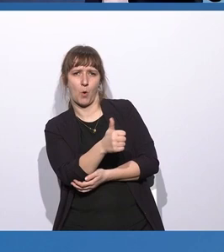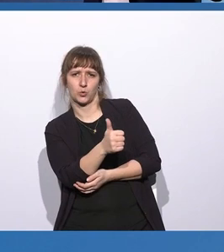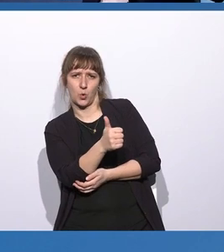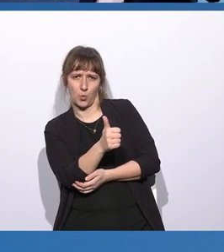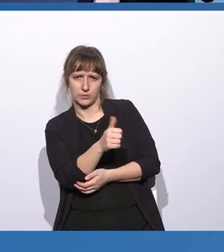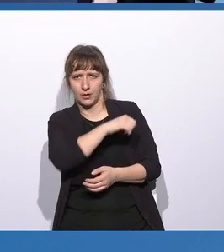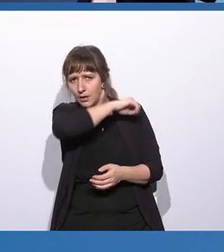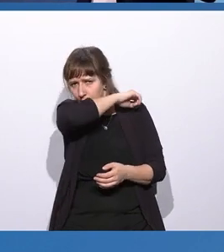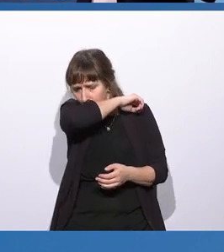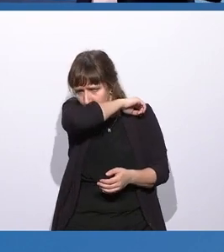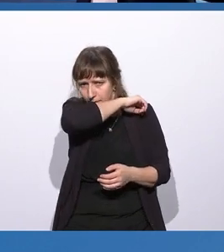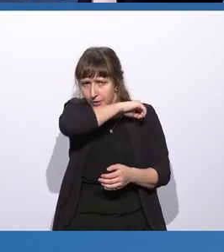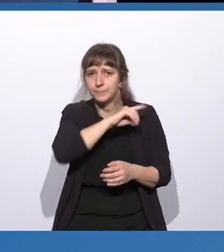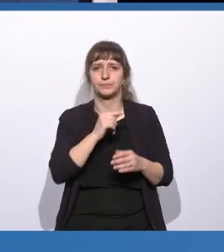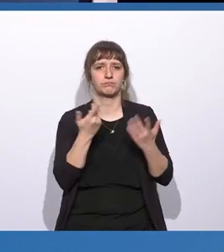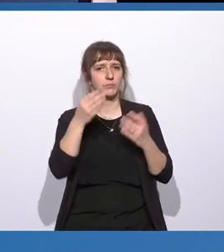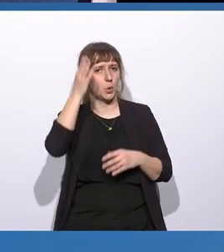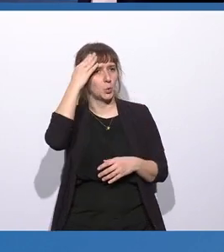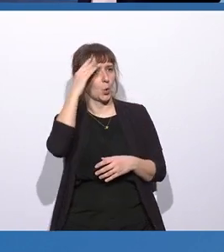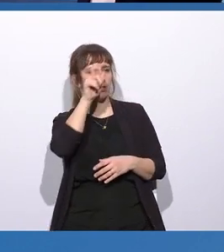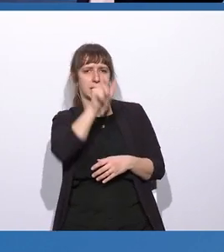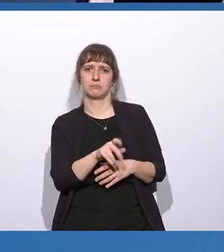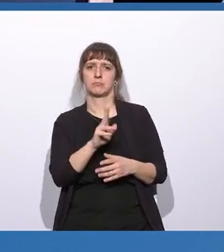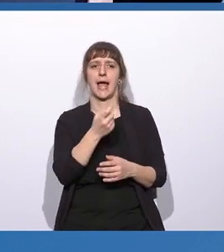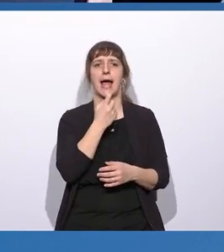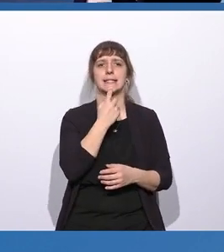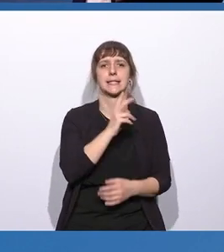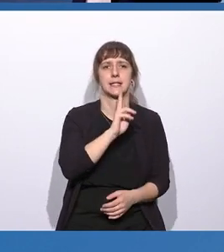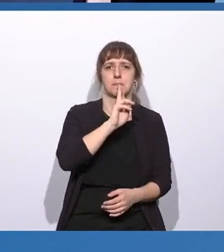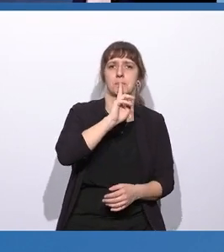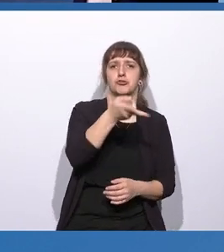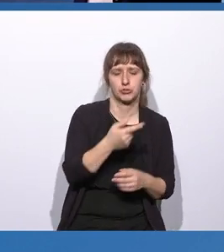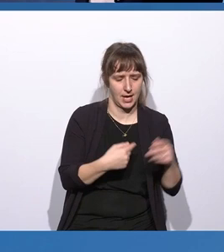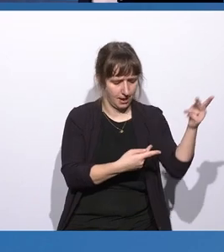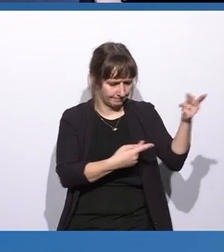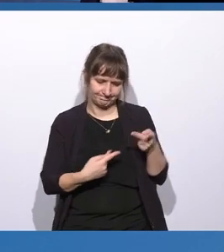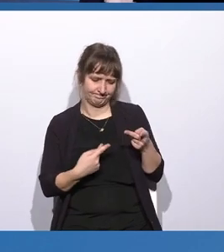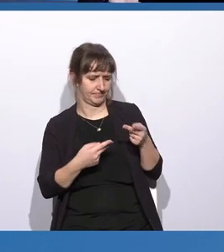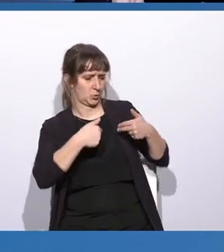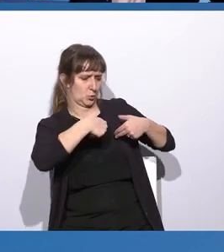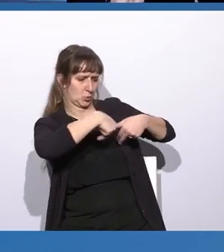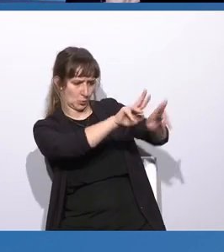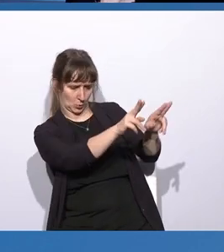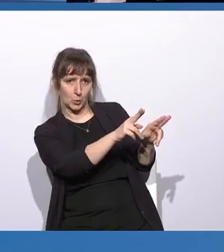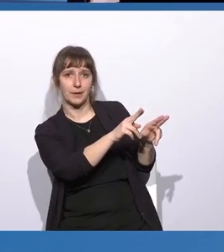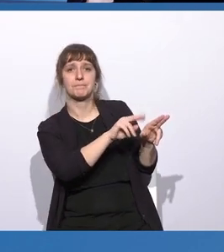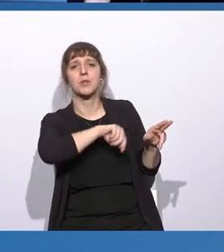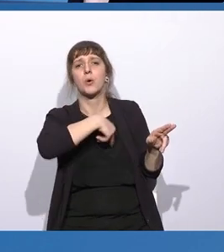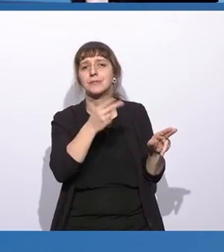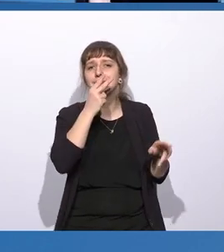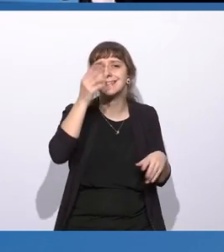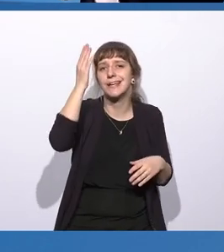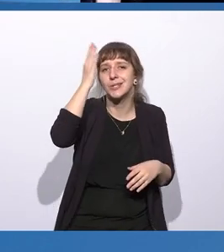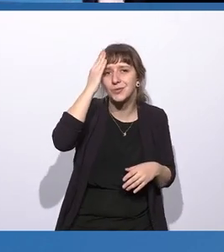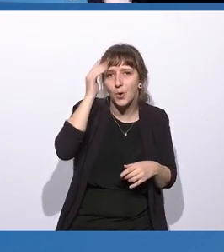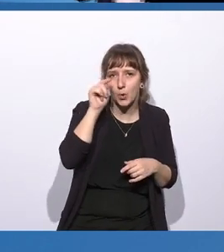Wenn Kundinnen und Kunden bei uns einen Artikel bestellen und wir sehen, dass der retourniert wird und dieser Artikel dann in einer anderen Größe wiederbestellt wird, dann